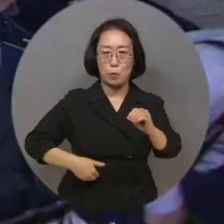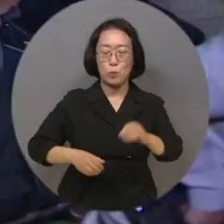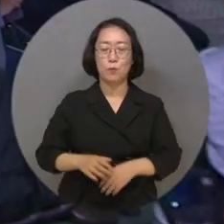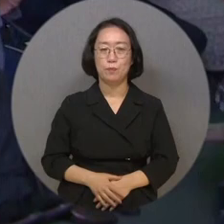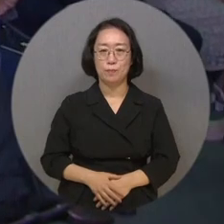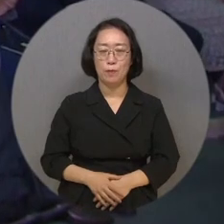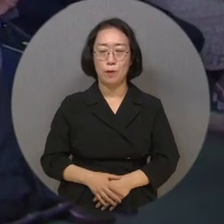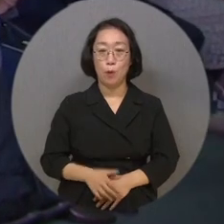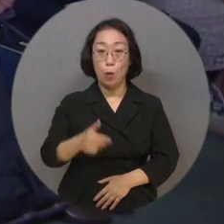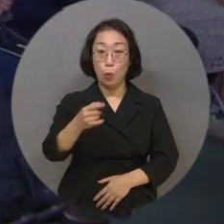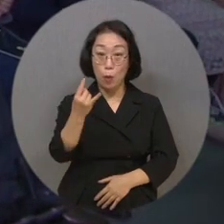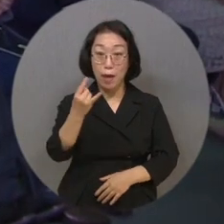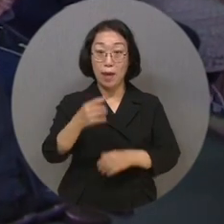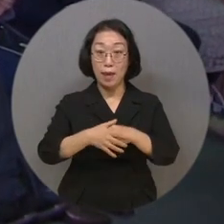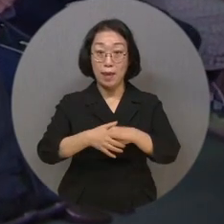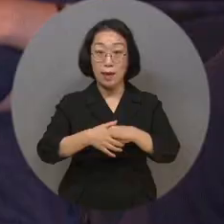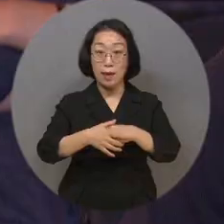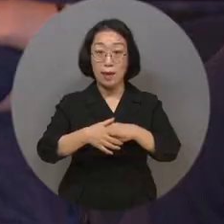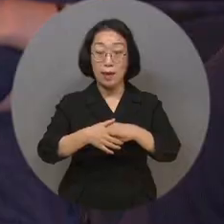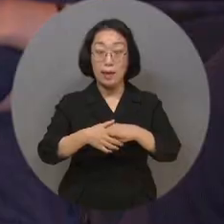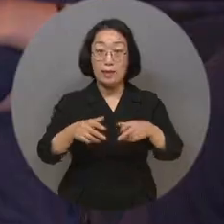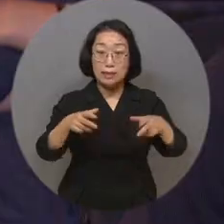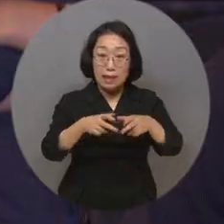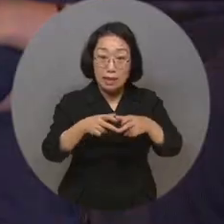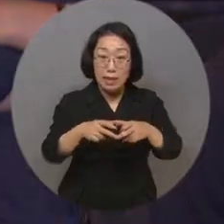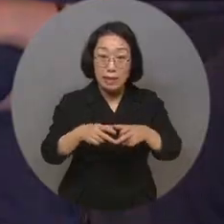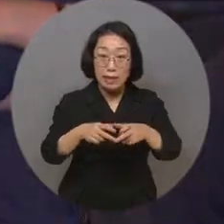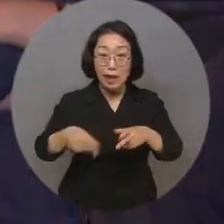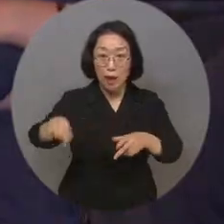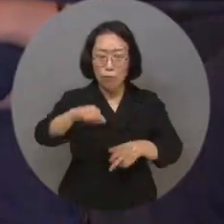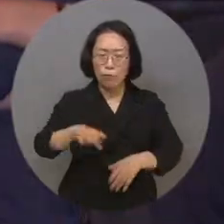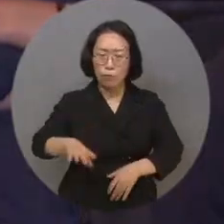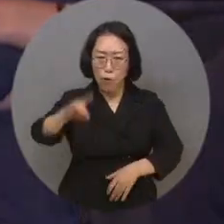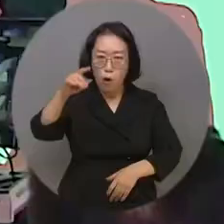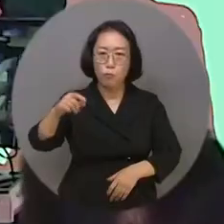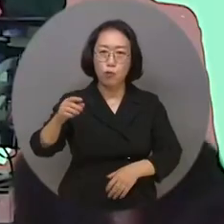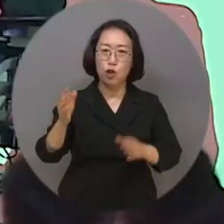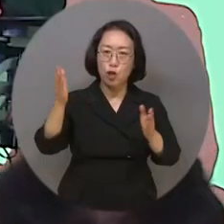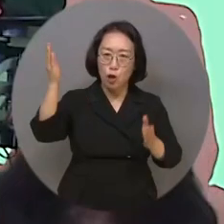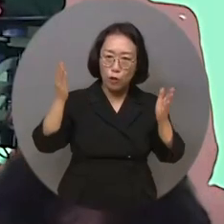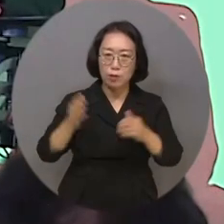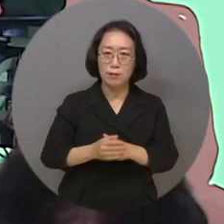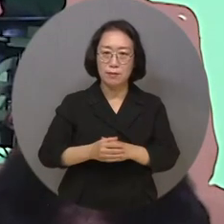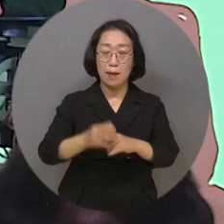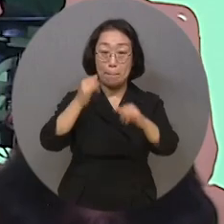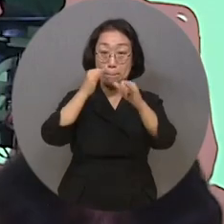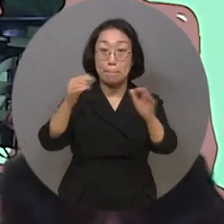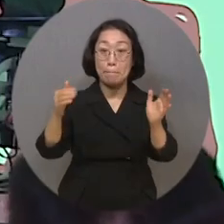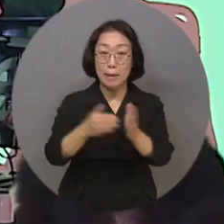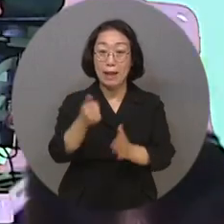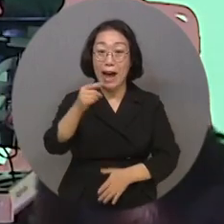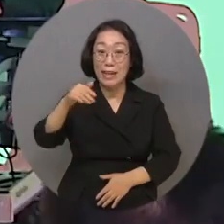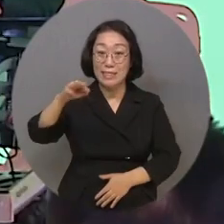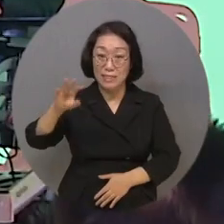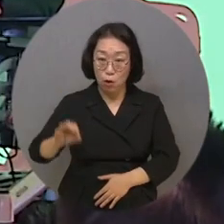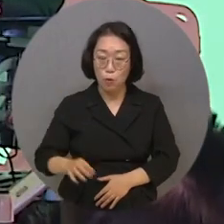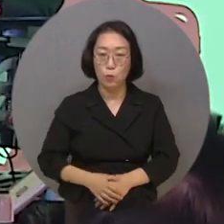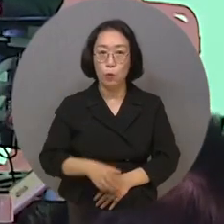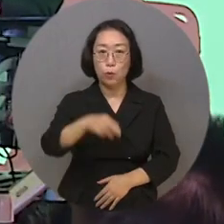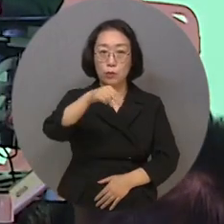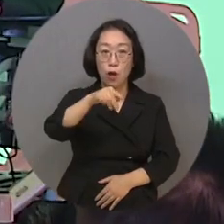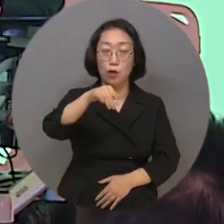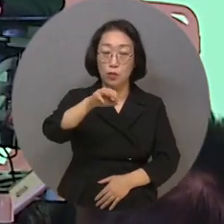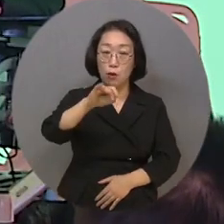뇌병변 장애인 최초로 올해 백상예술대상에서 연극부문 연기상을 받은 하지성 배우와 보컬리스트 서정민